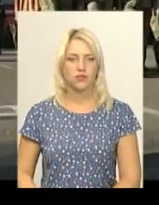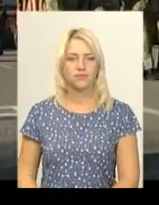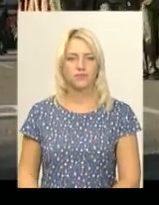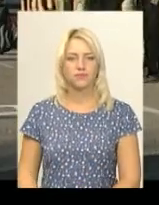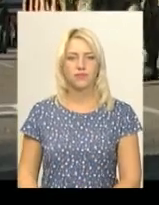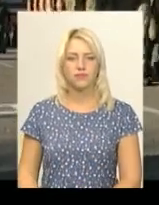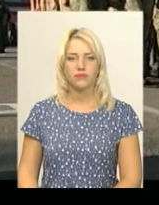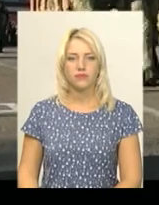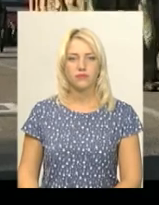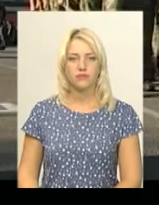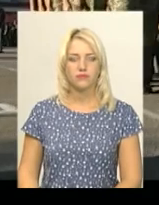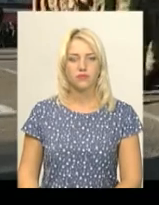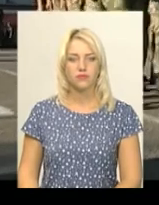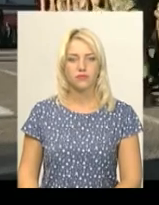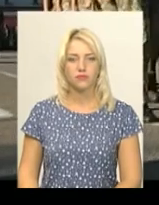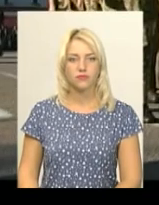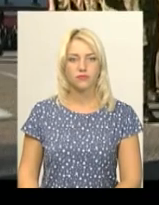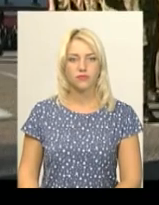Дмитро Цегольник, новини Поділля Центру.